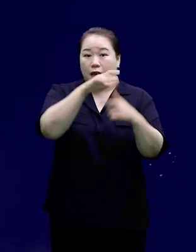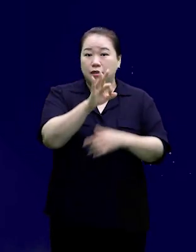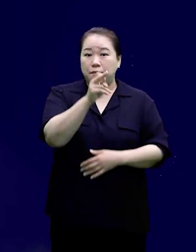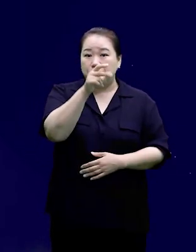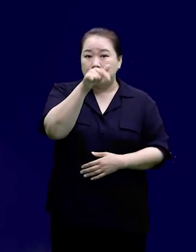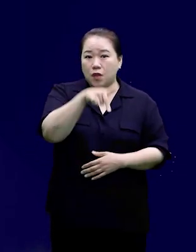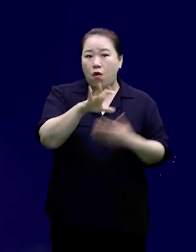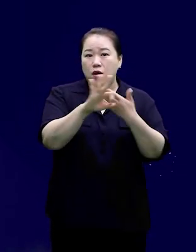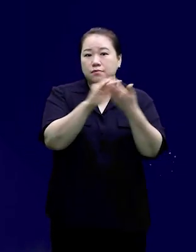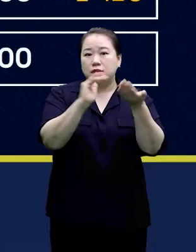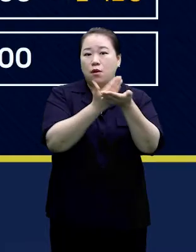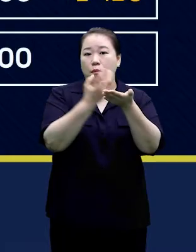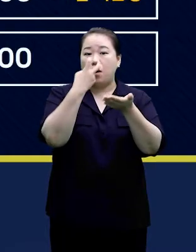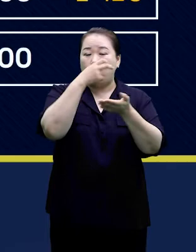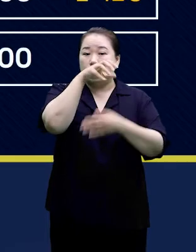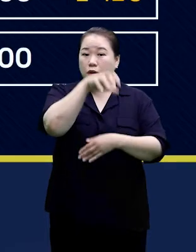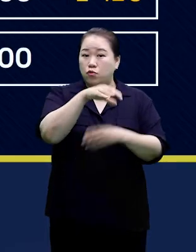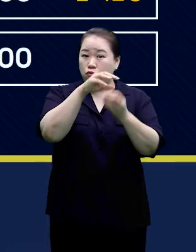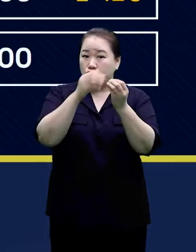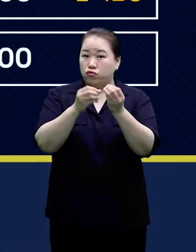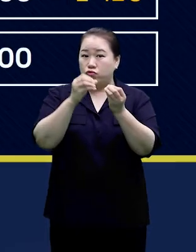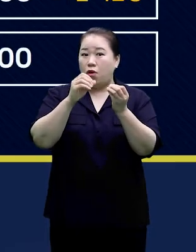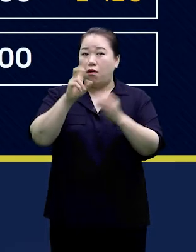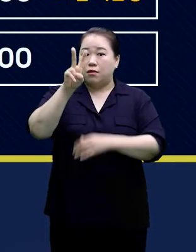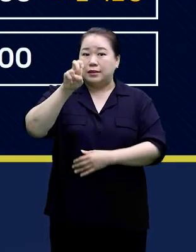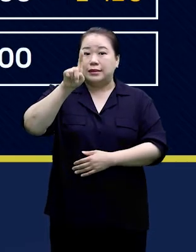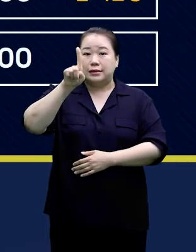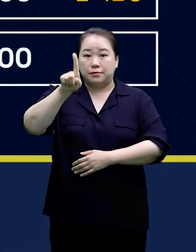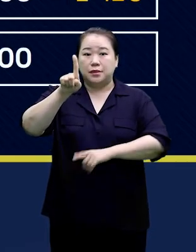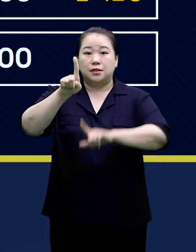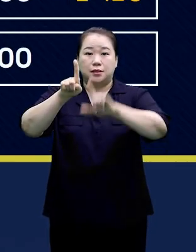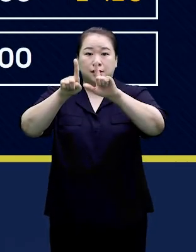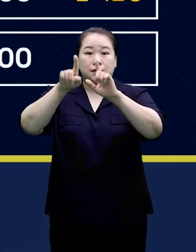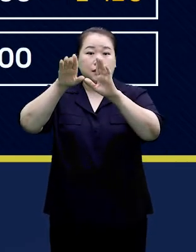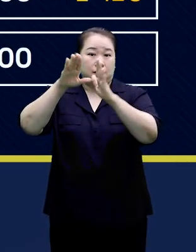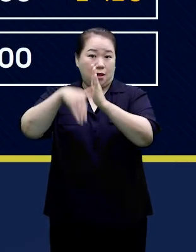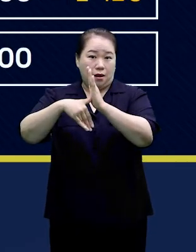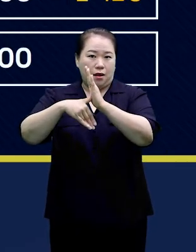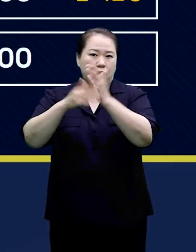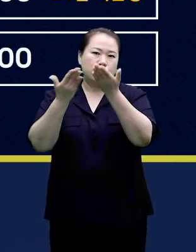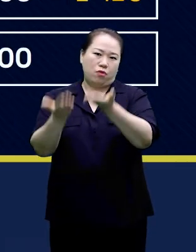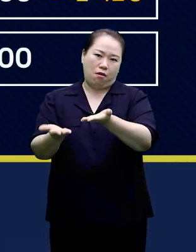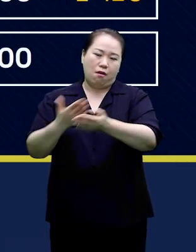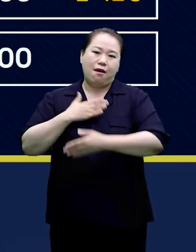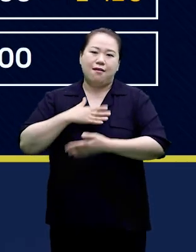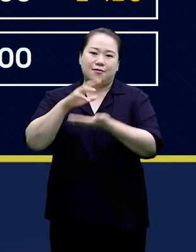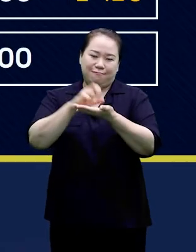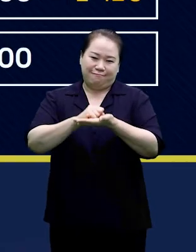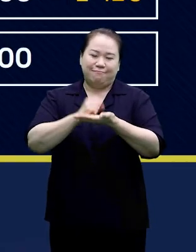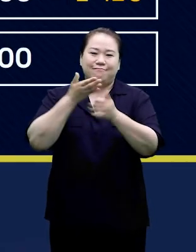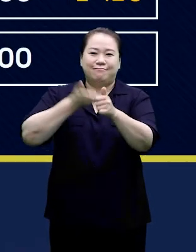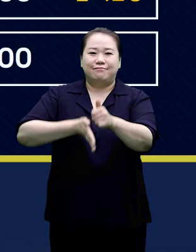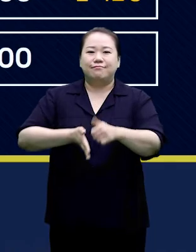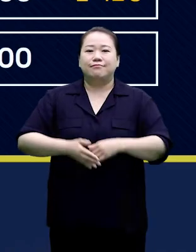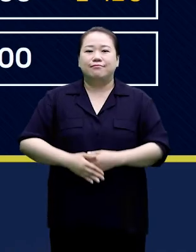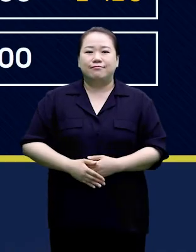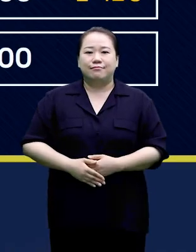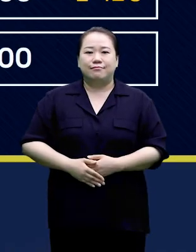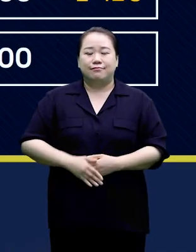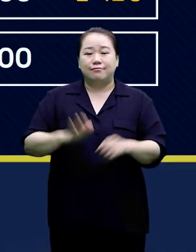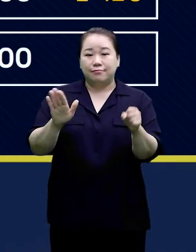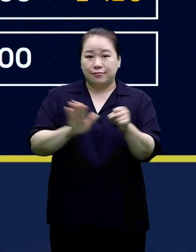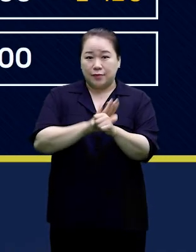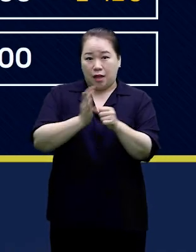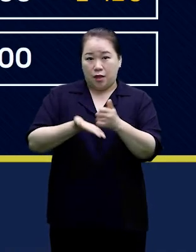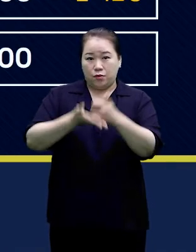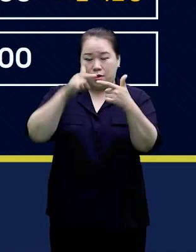임시선별검사소는 추석 당일인 21일에는 운영되지 않으니 참고해 주시기 바랍니다. 사랑하고